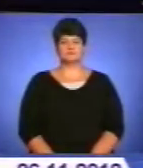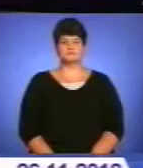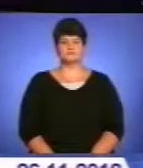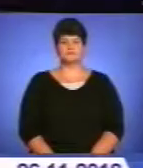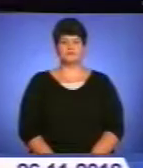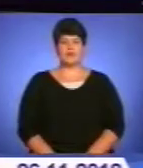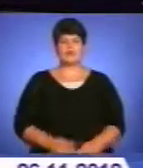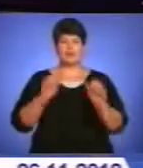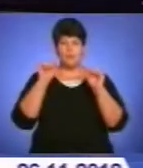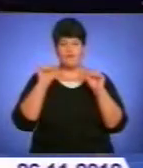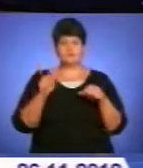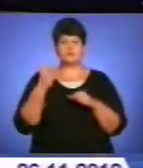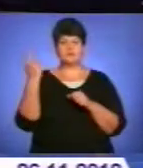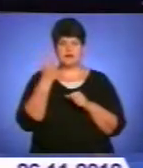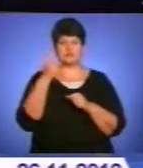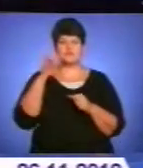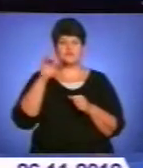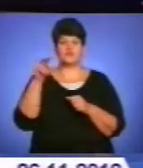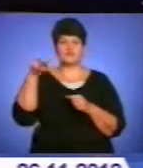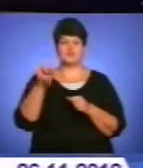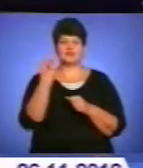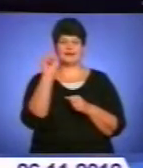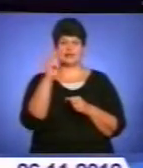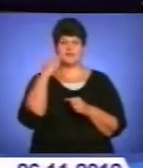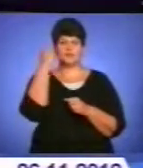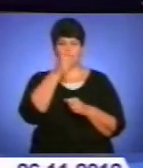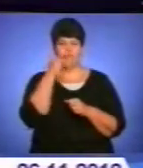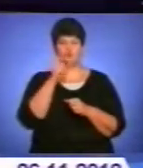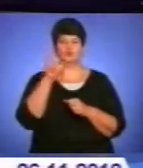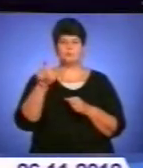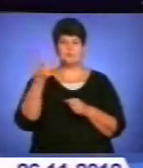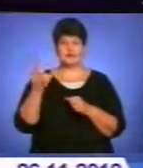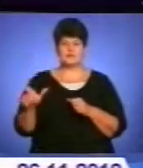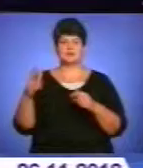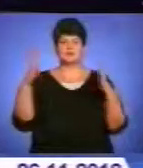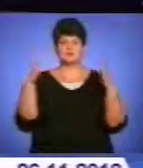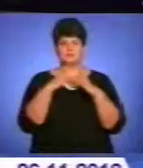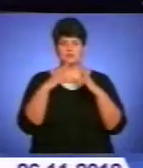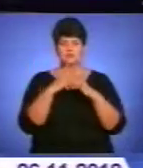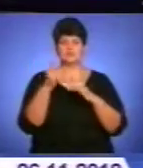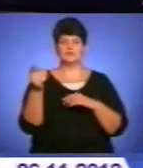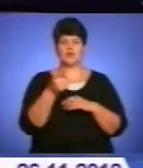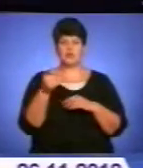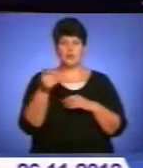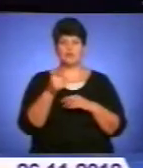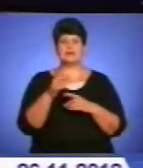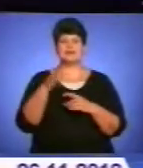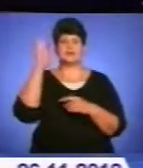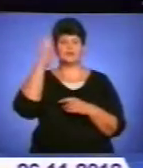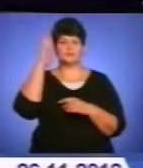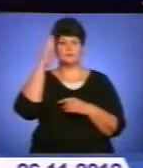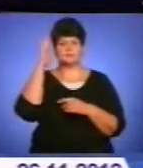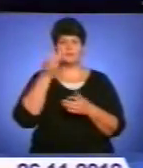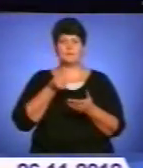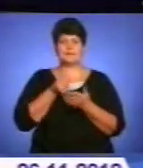Ймовірно, що з 1 січня 2013 року мешканці багатоквартирних будинків Тернополя за водопостачання